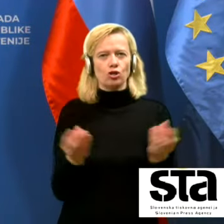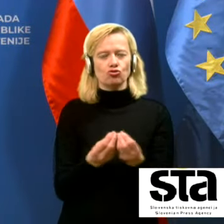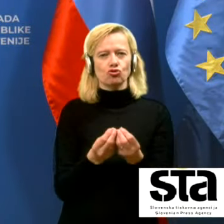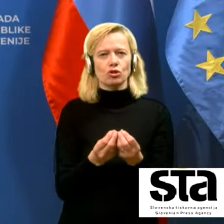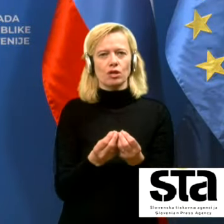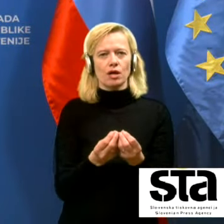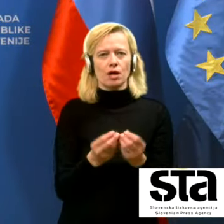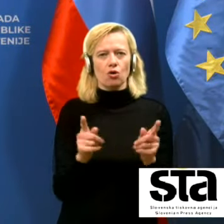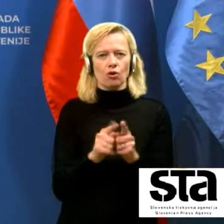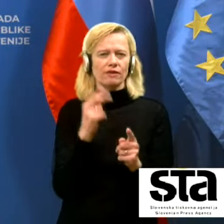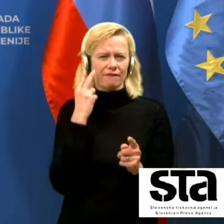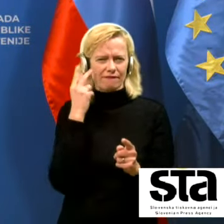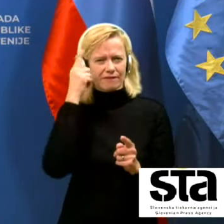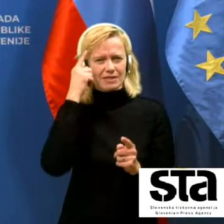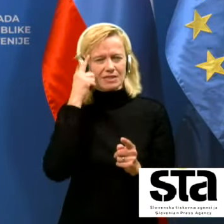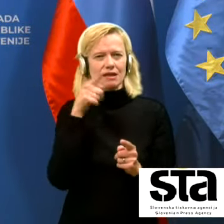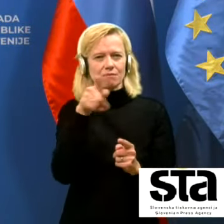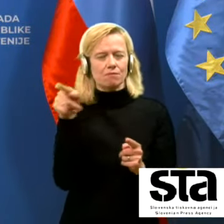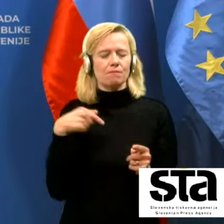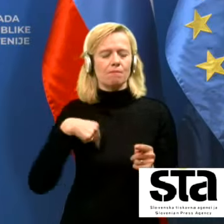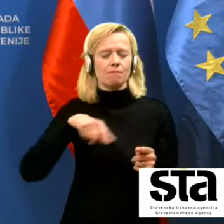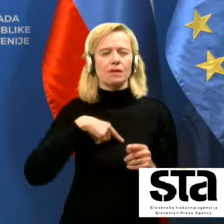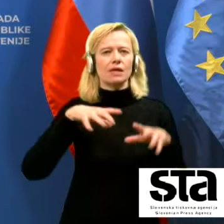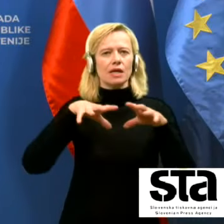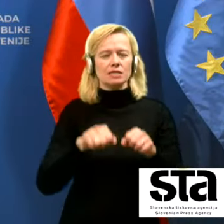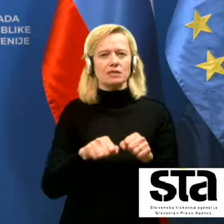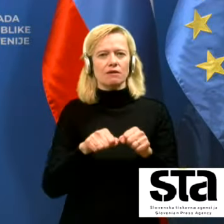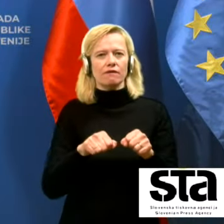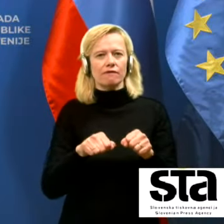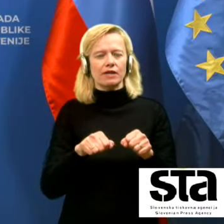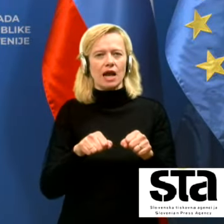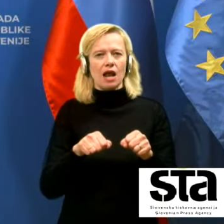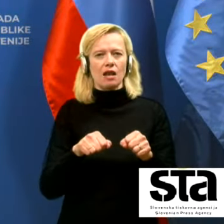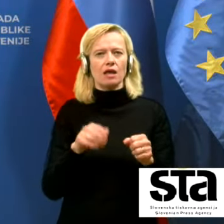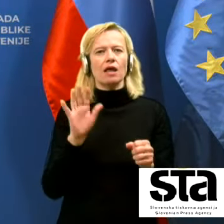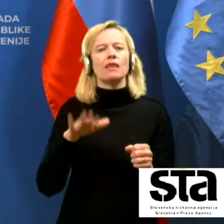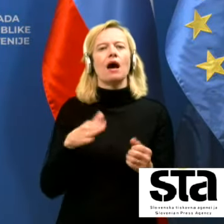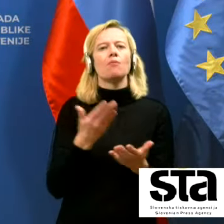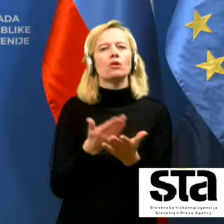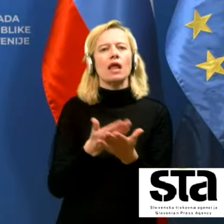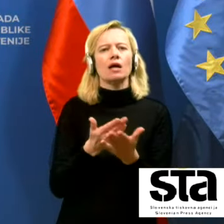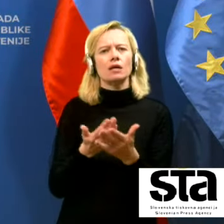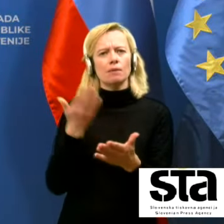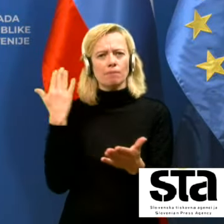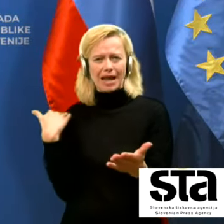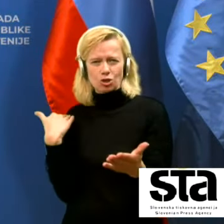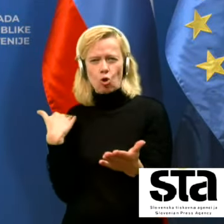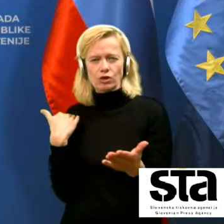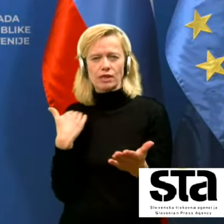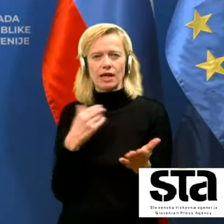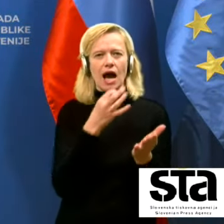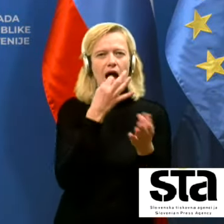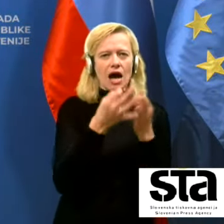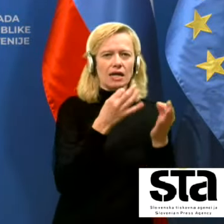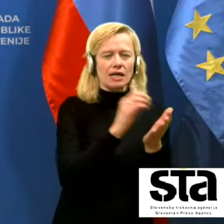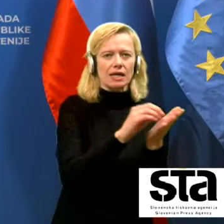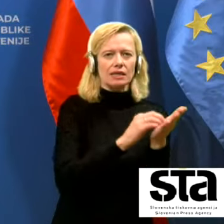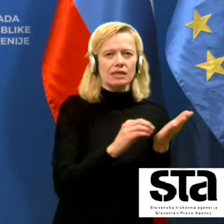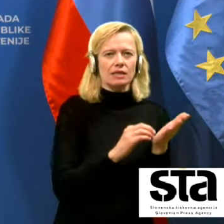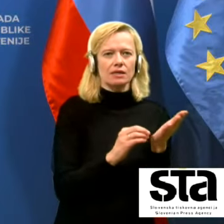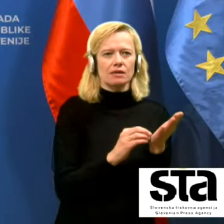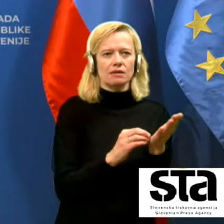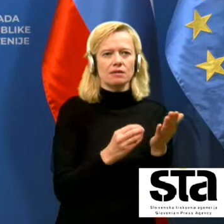veste mi smo rezervirali nekje na podlagi predhodnih anket za približno cepljenje